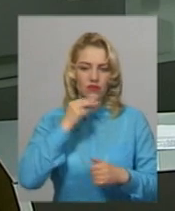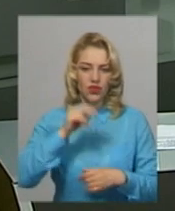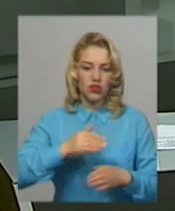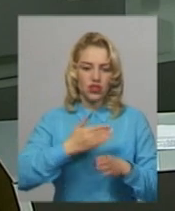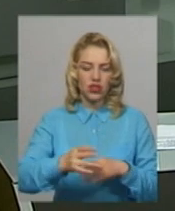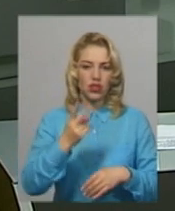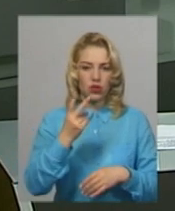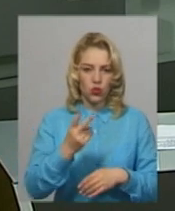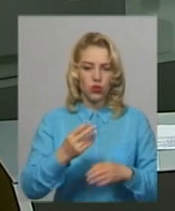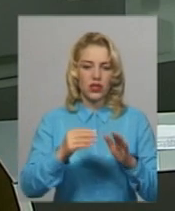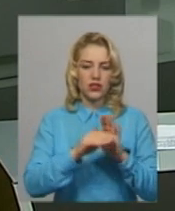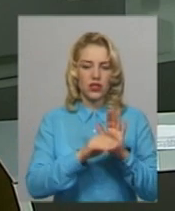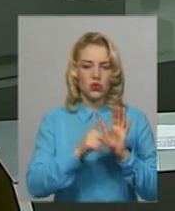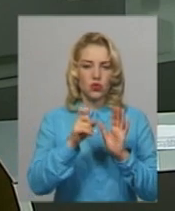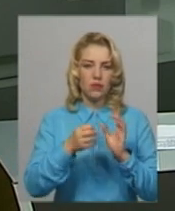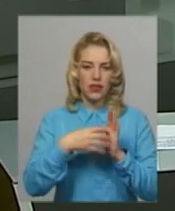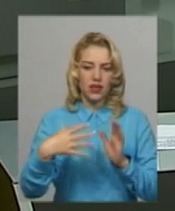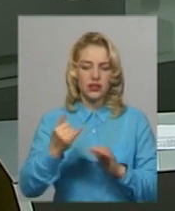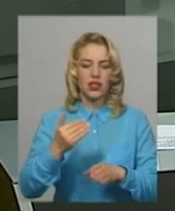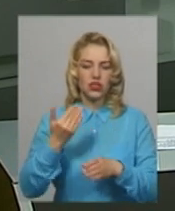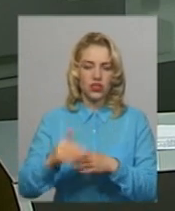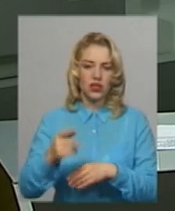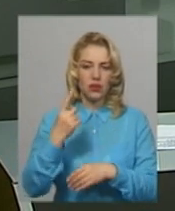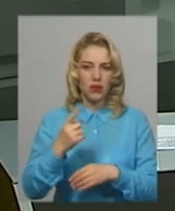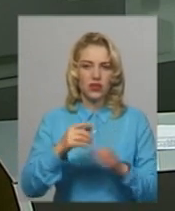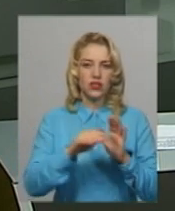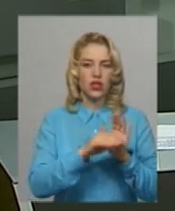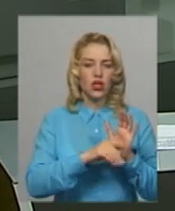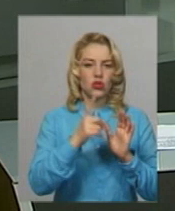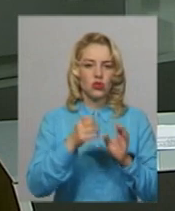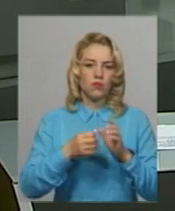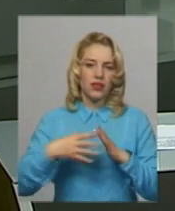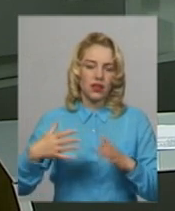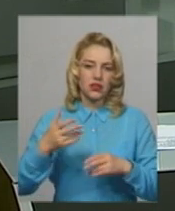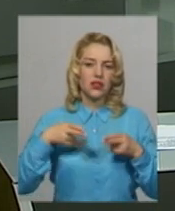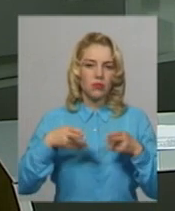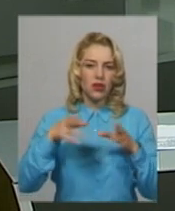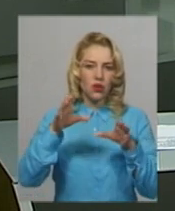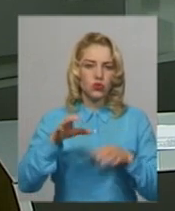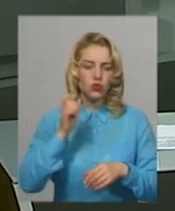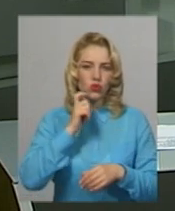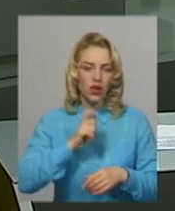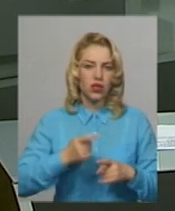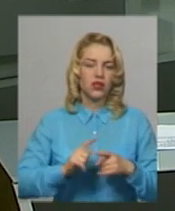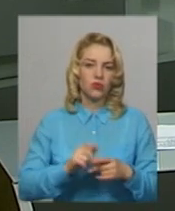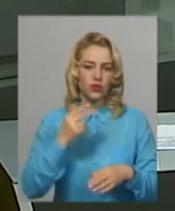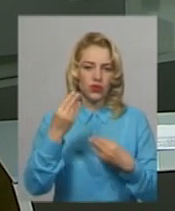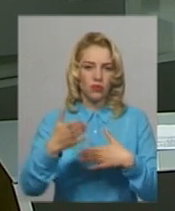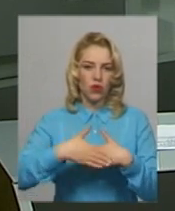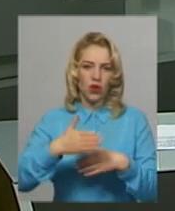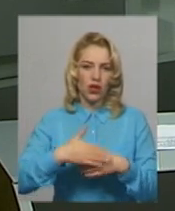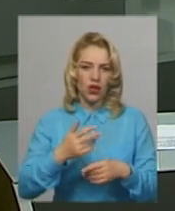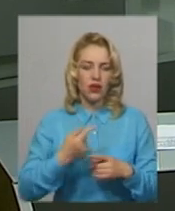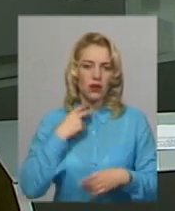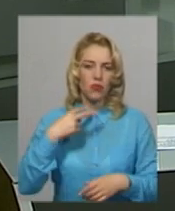2 статті 15 та частиною 1 статті 115 Кримінального кодексу України. Чоловіку призначили покарання у вигляді